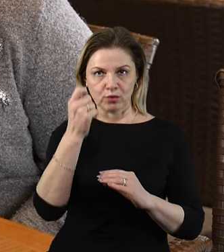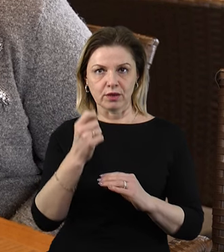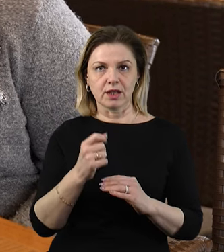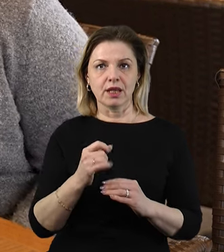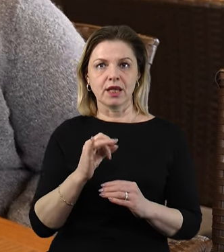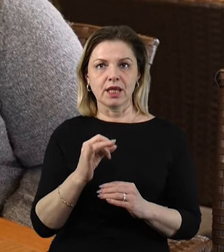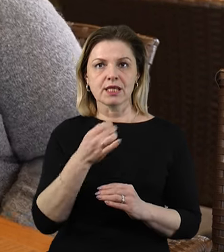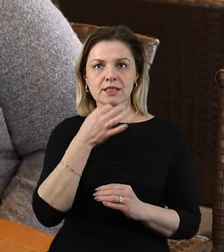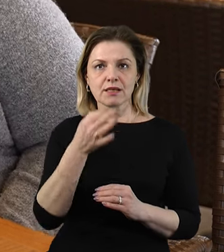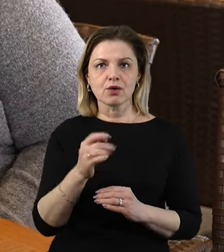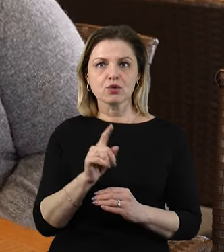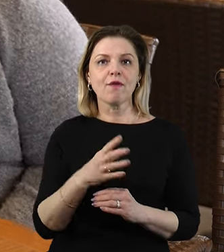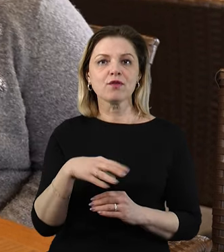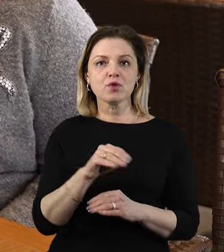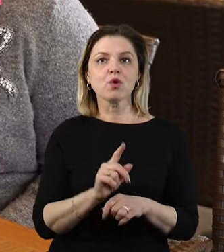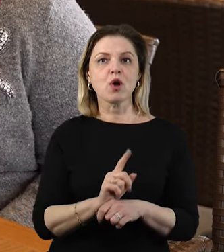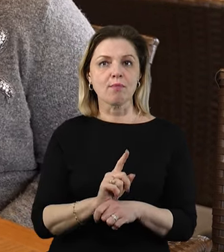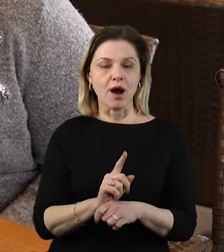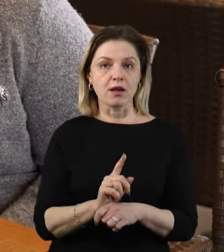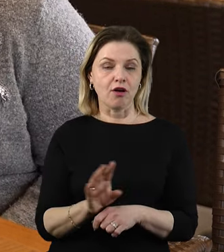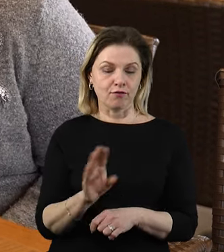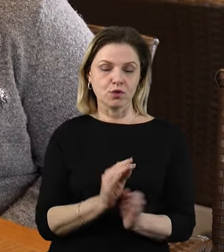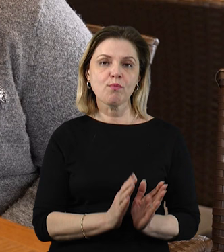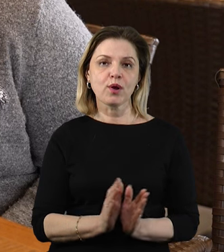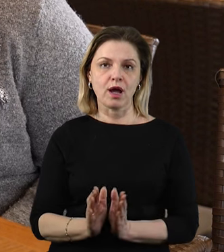Прислав голосову і сказав, що все нормально, все в порядку.